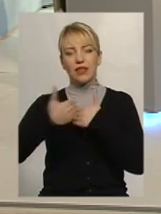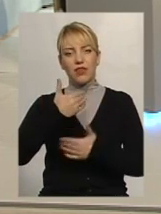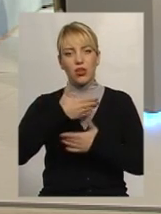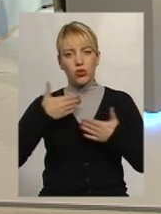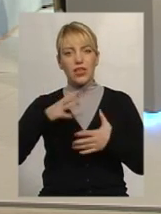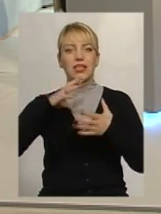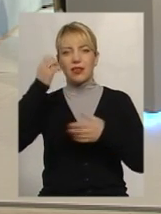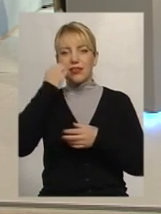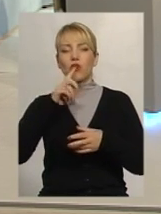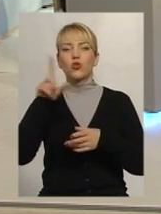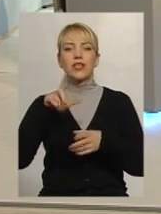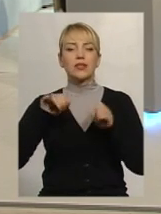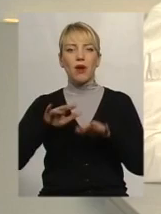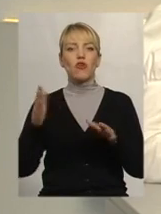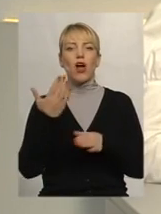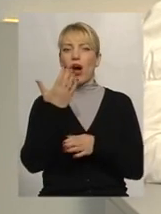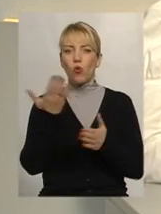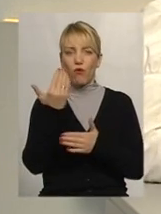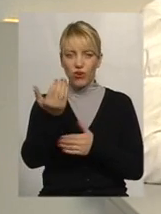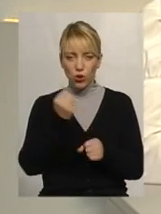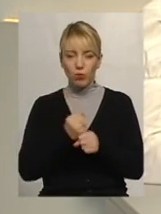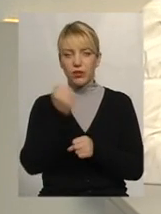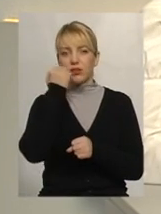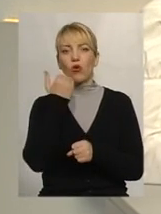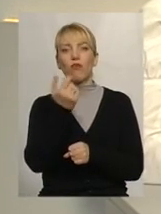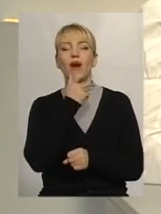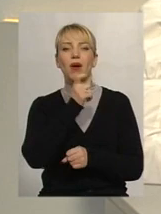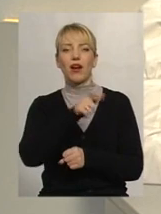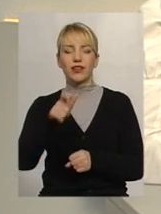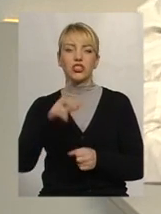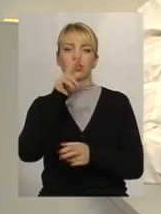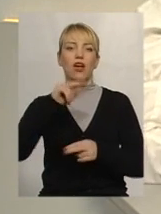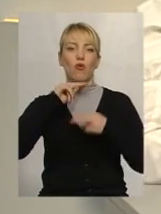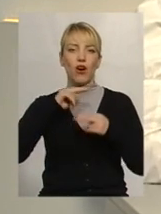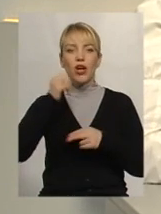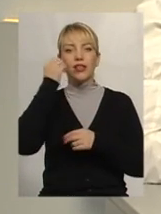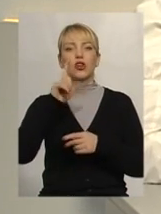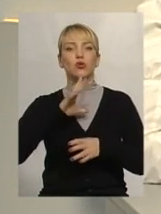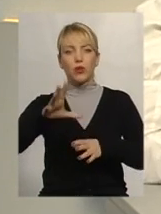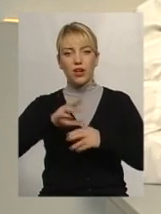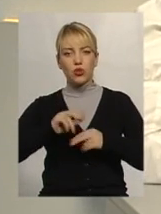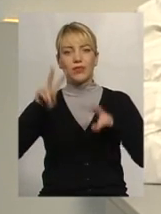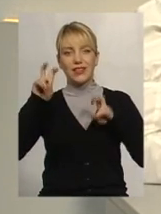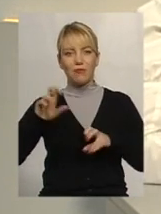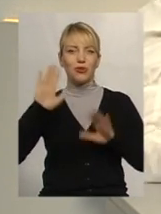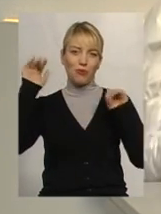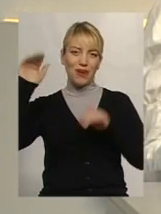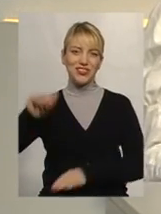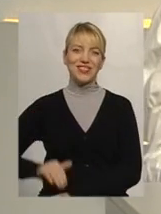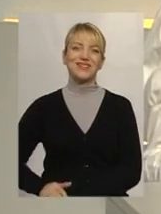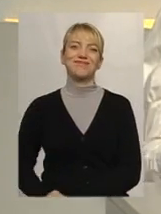дякую взагалі за справу, яку ви робите. Дякую вам, шановні глядачі, за увагу. Дякую, що були з нами у темі. На все добре.